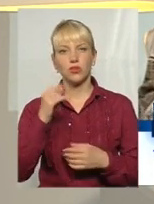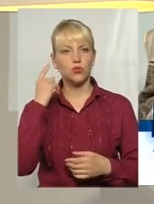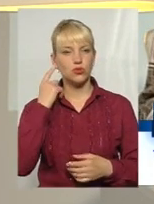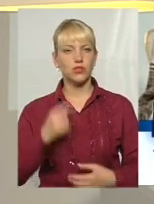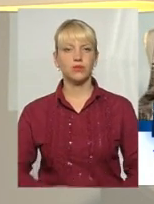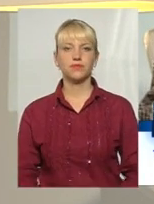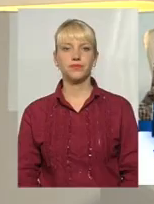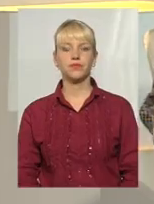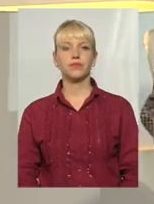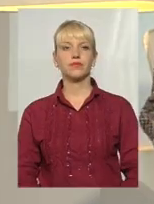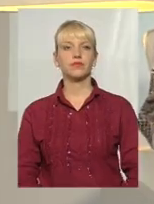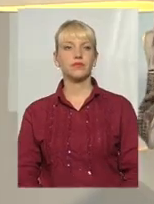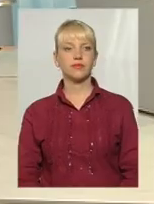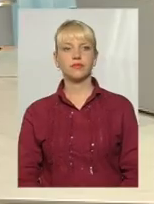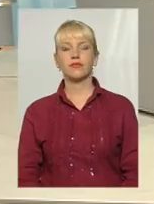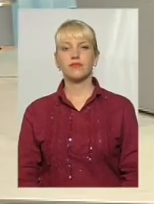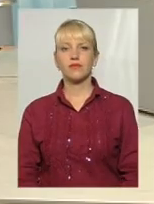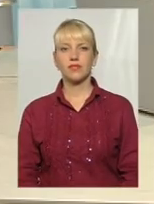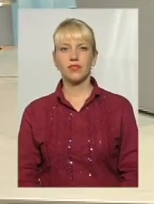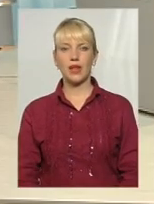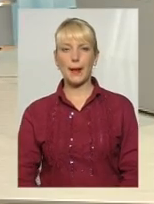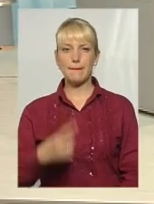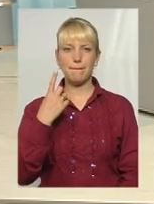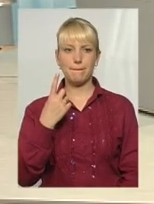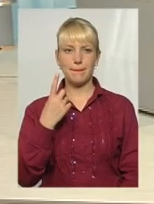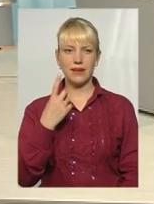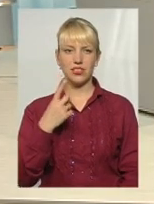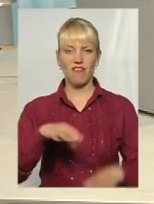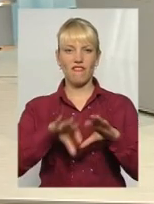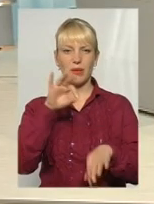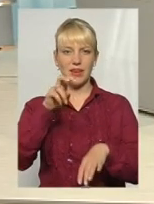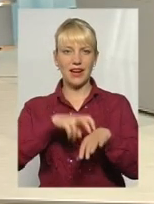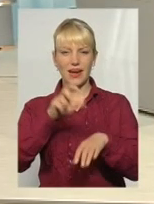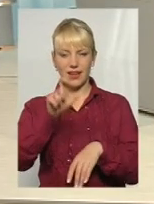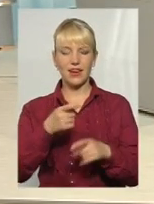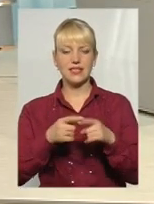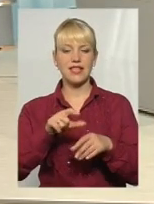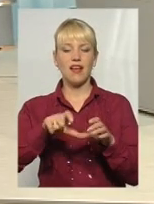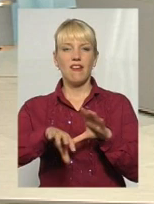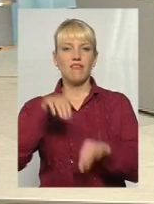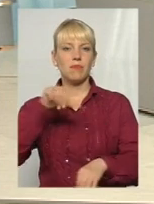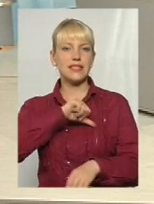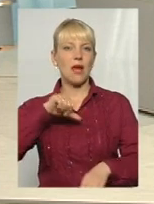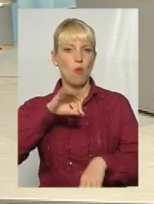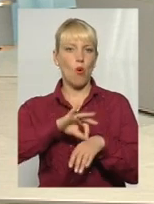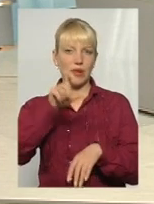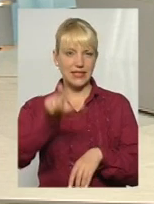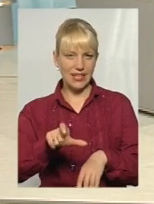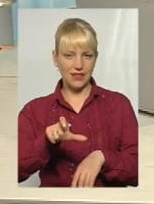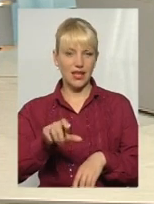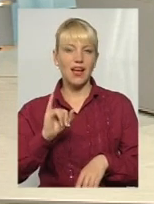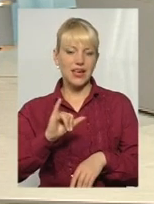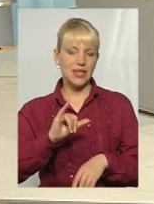Дякую. Яков Миколаївич, власне. Перше, вибір лікаря – вибір самого пацієнта, і дійсно, що пацієнт